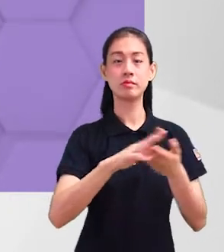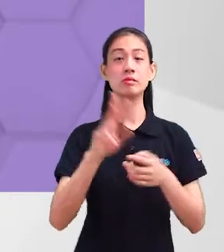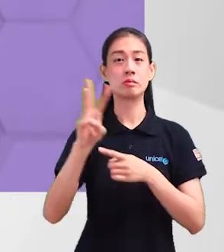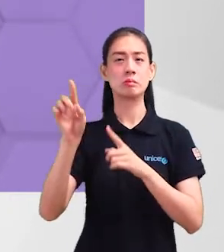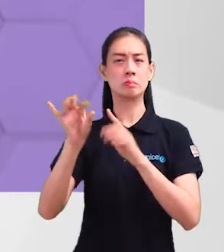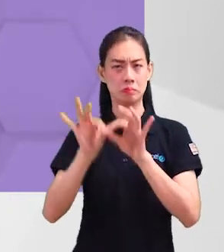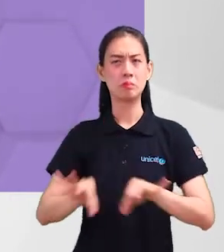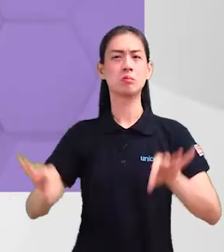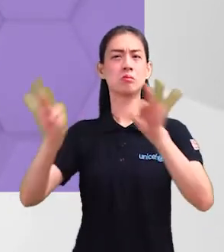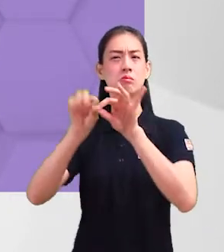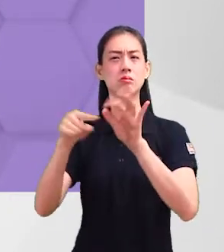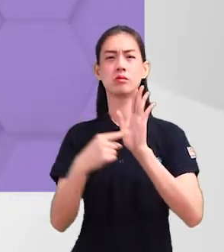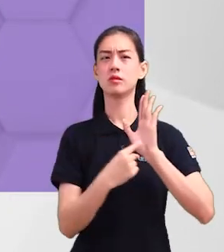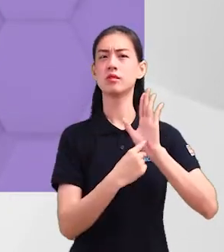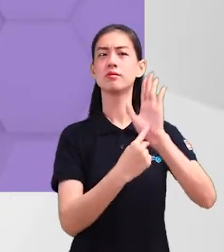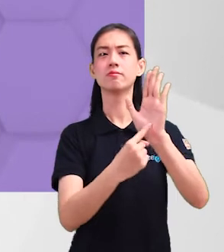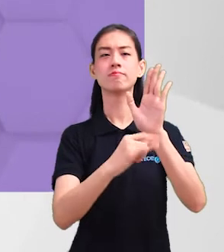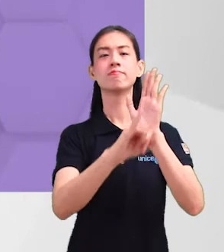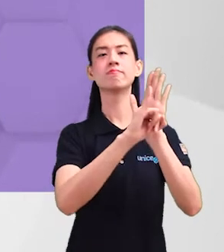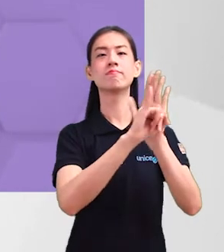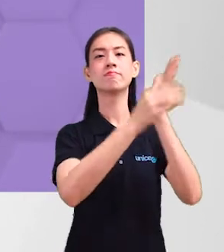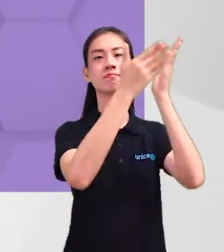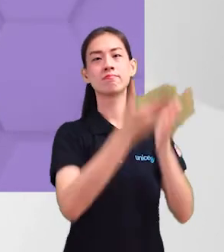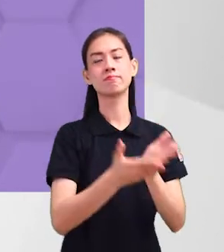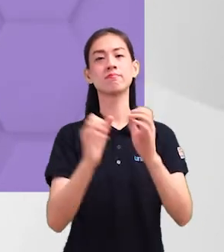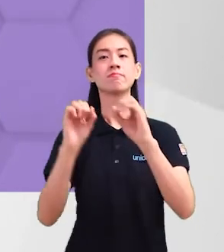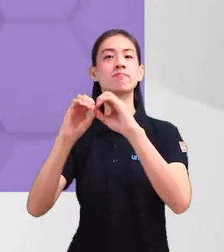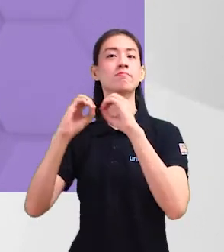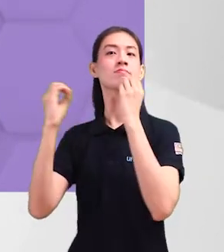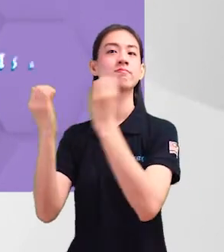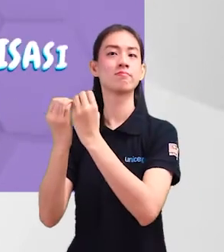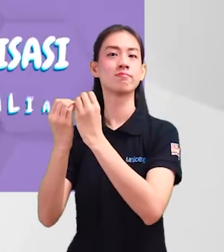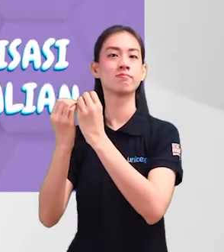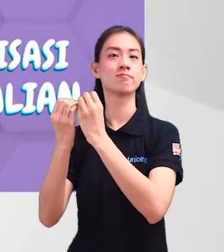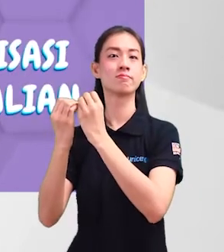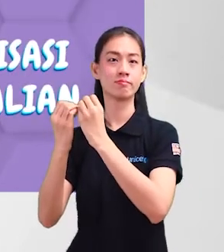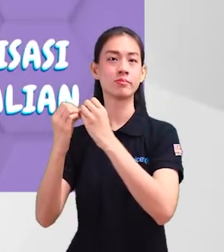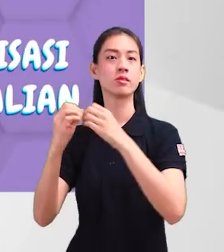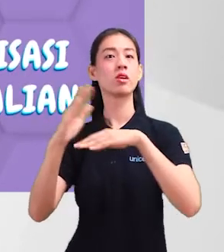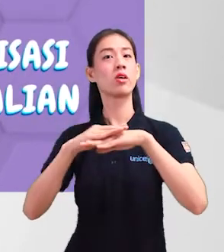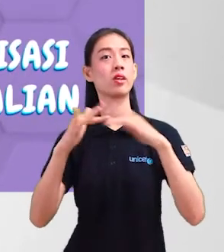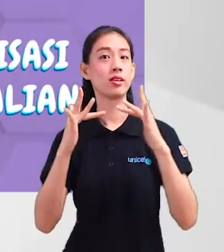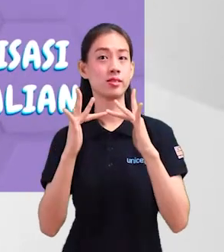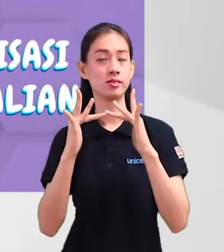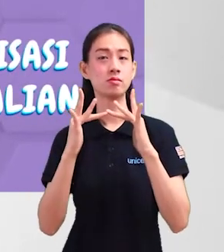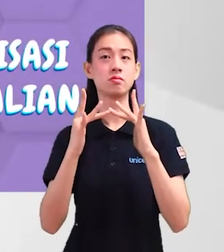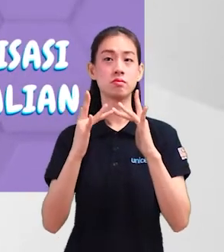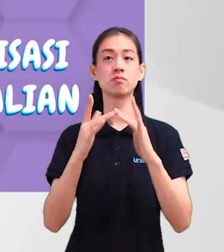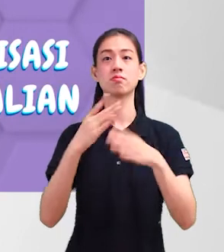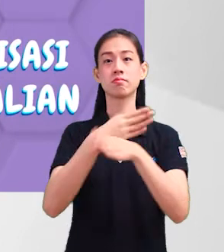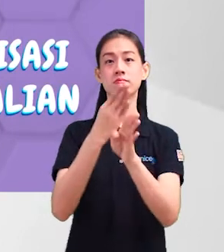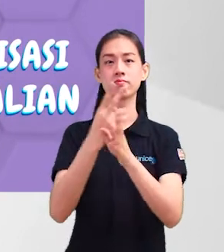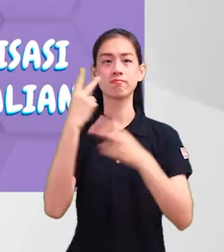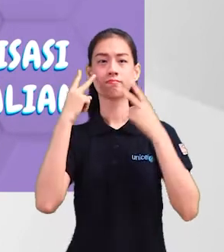Laman web adalah penting kerana ia menunjukkan identiti seseorang atau sebuah organisasi di atas talian. Orang ramai